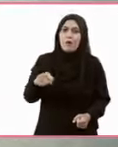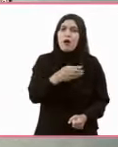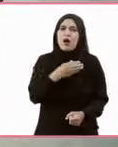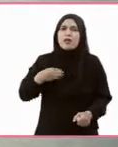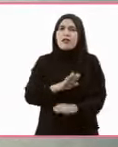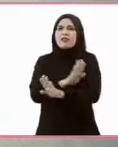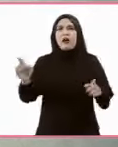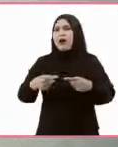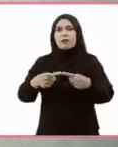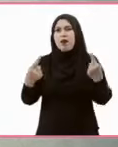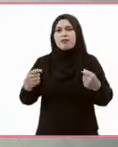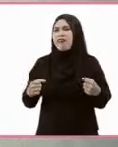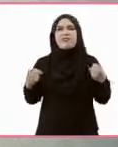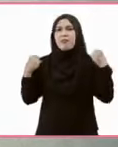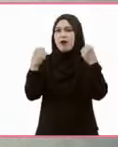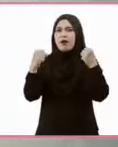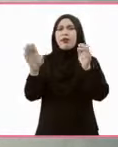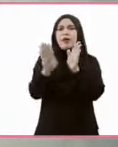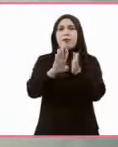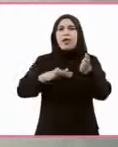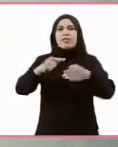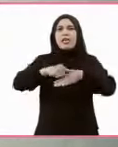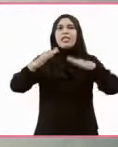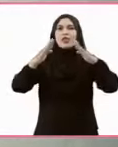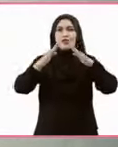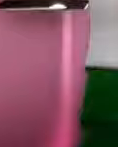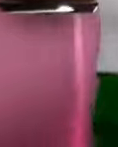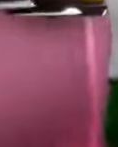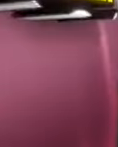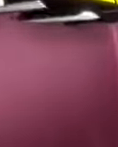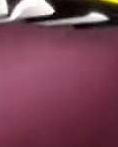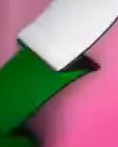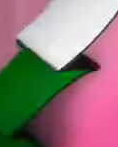Dan jangan patah semangat Belajar di rumah saja